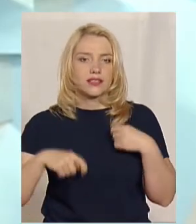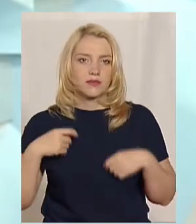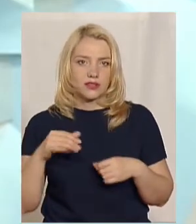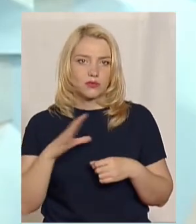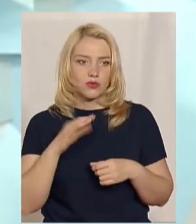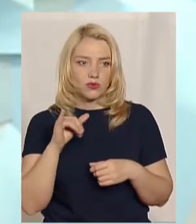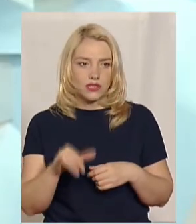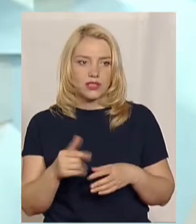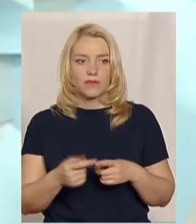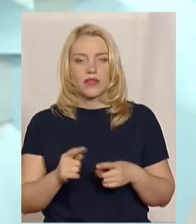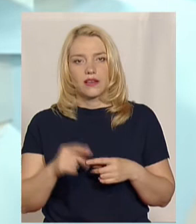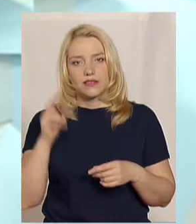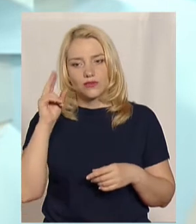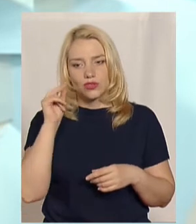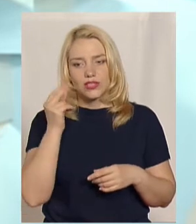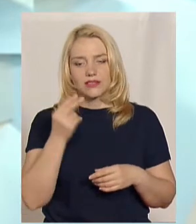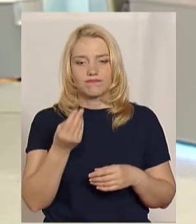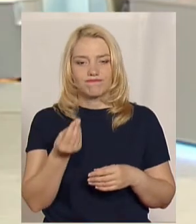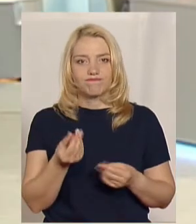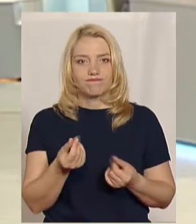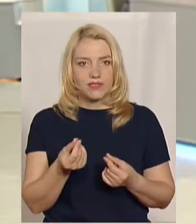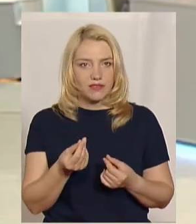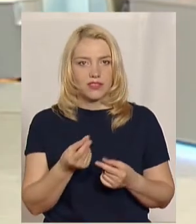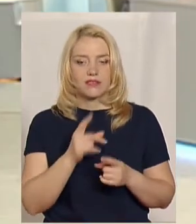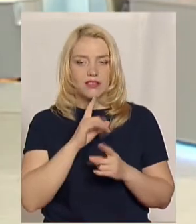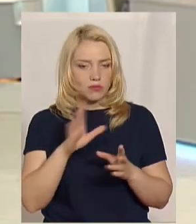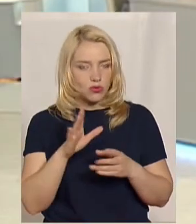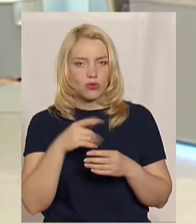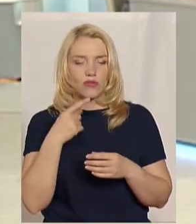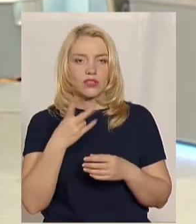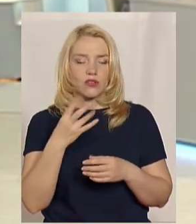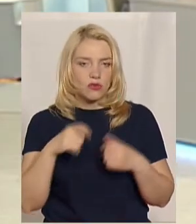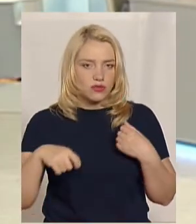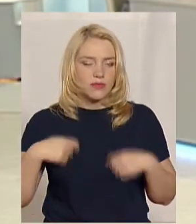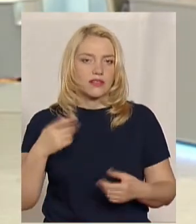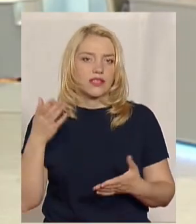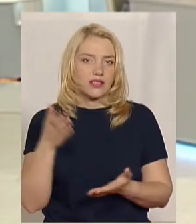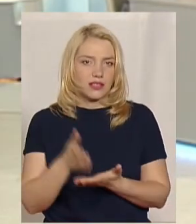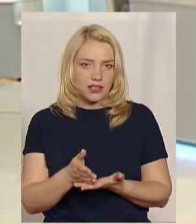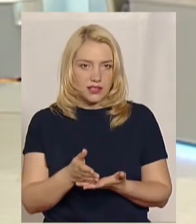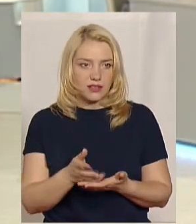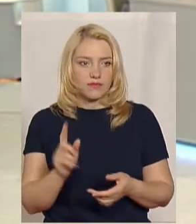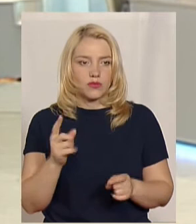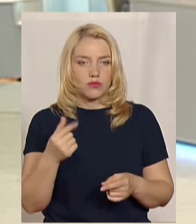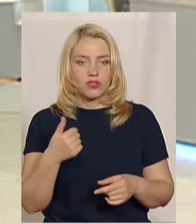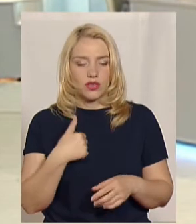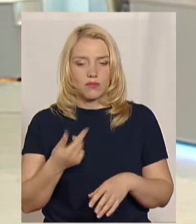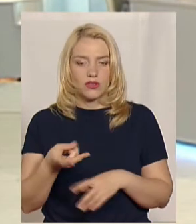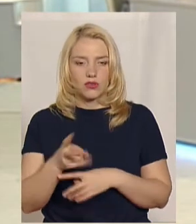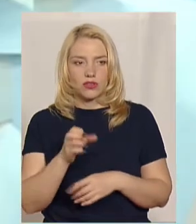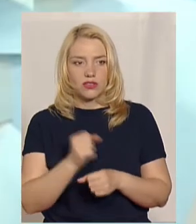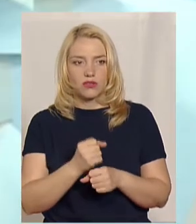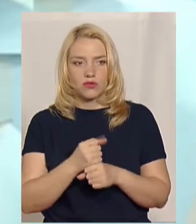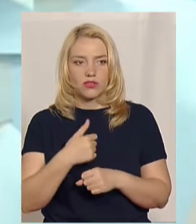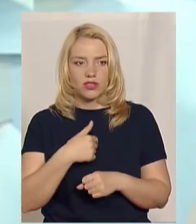В цифри я вдаватися не буду. Але збитки є? Збитки є однозначно, тому що я приходила на роботу,